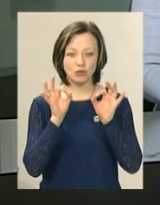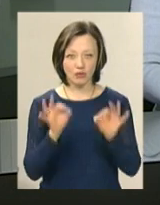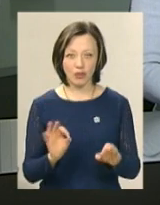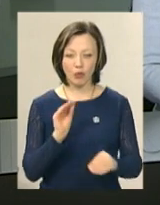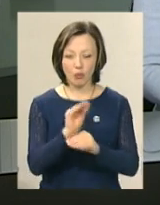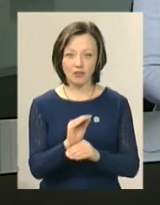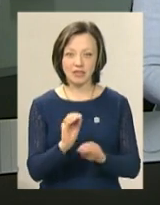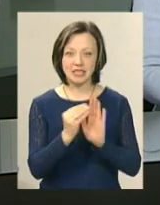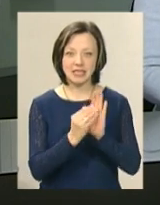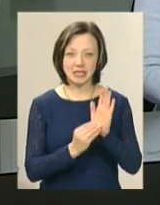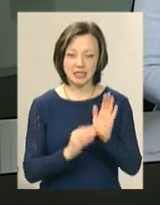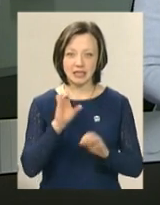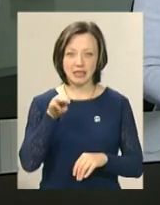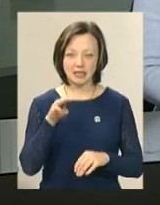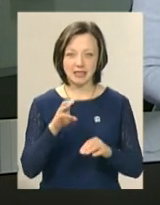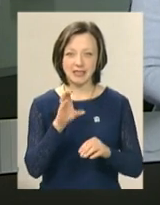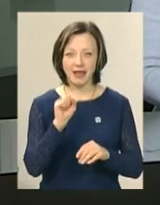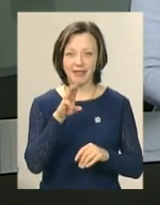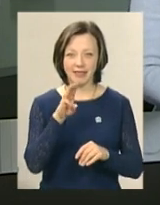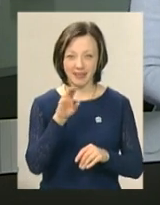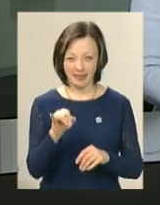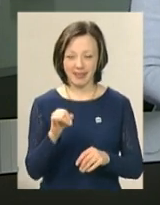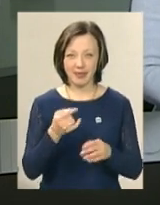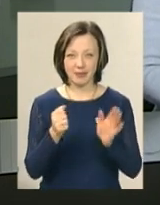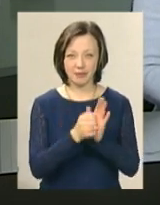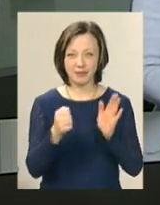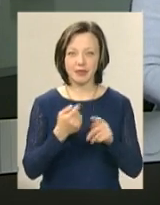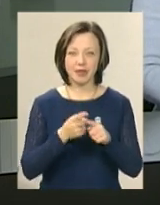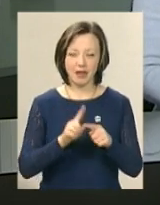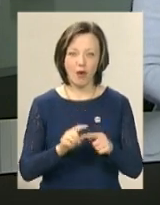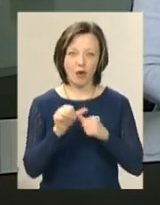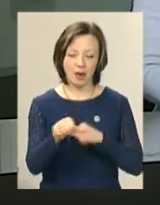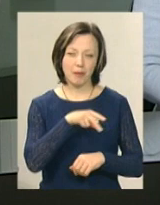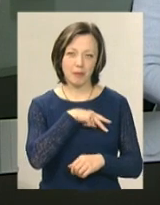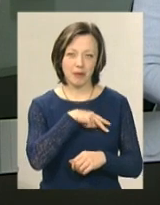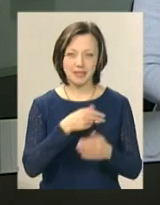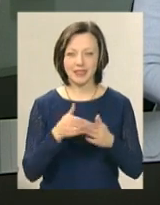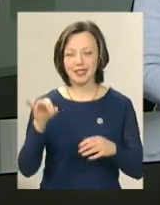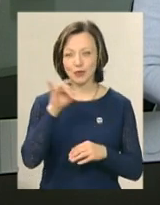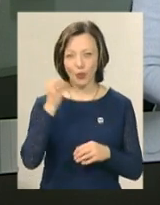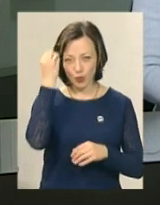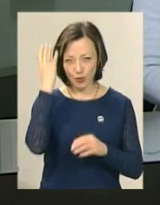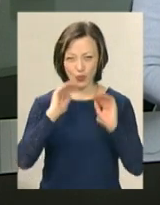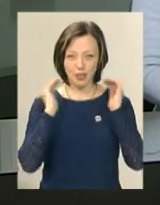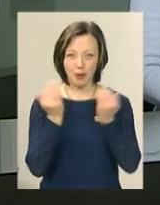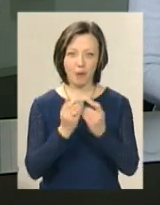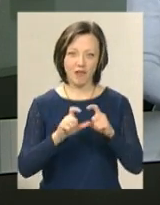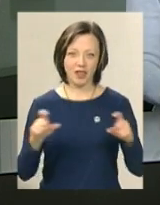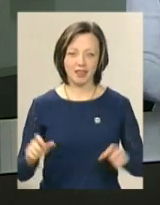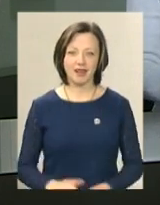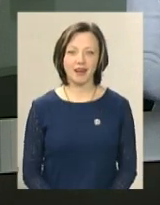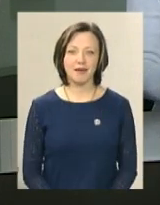доповнення статтей про Меджибіж і Меджибіжську фортецю, учасники отримають окремий приз від історико-культурного заповідника.